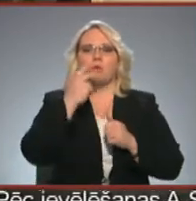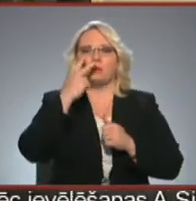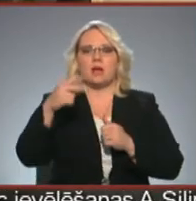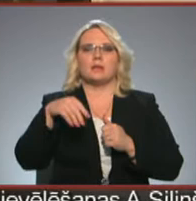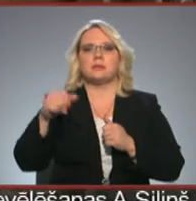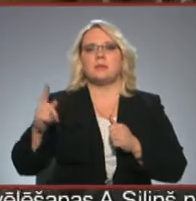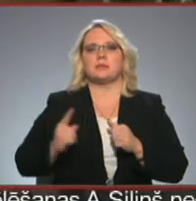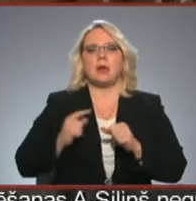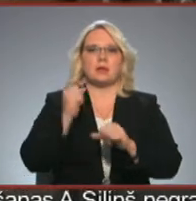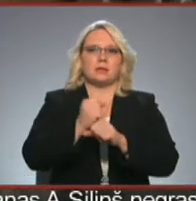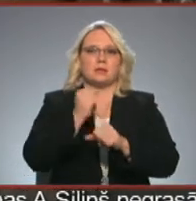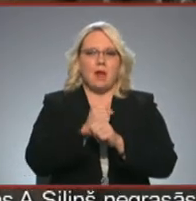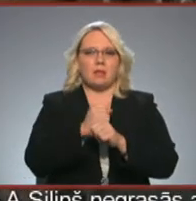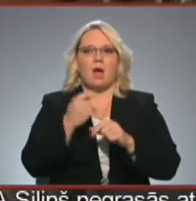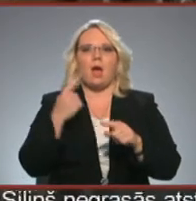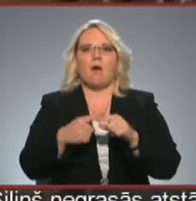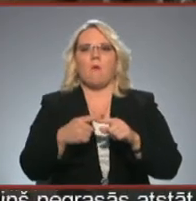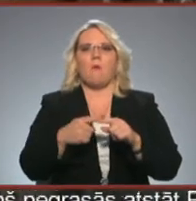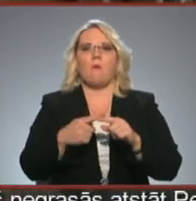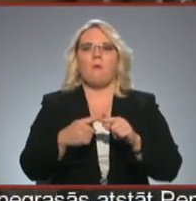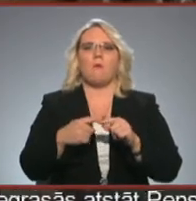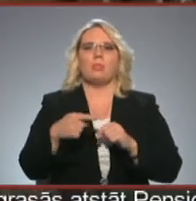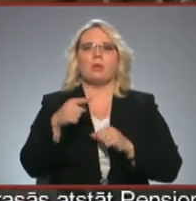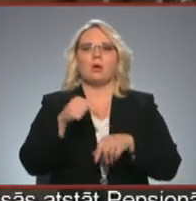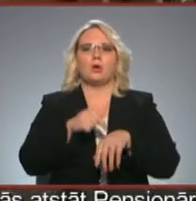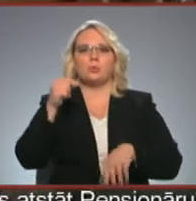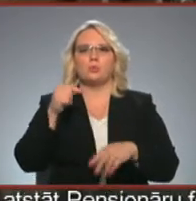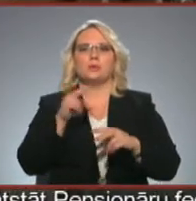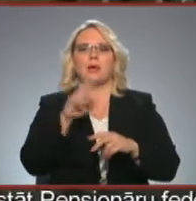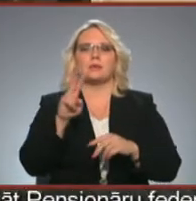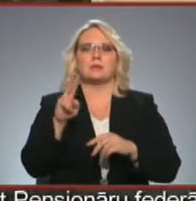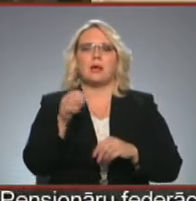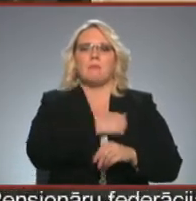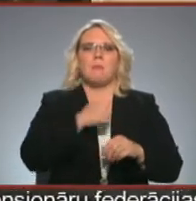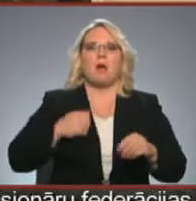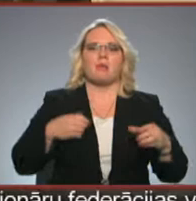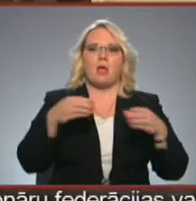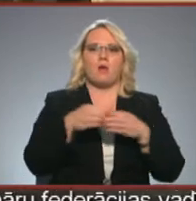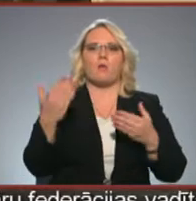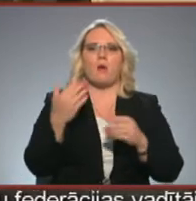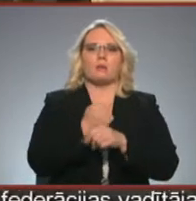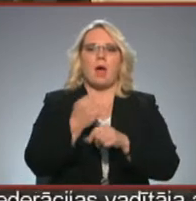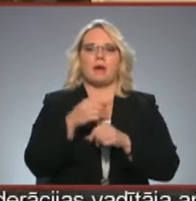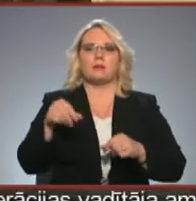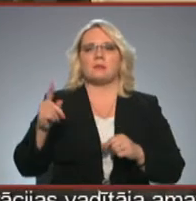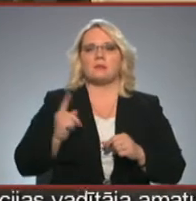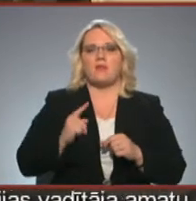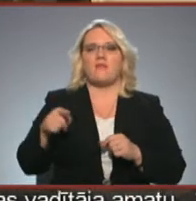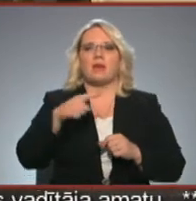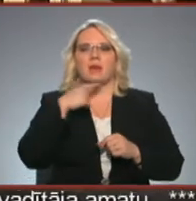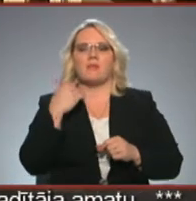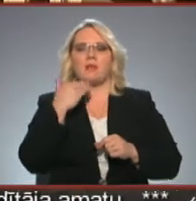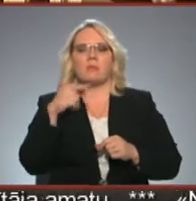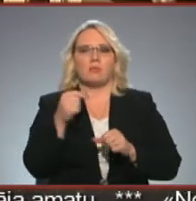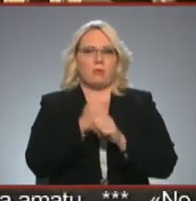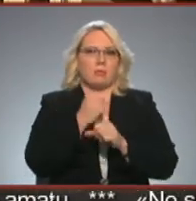zemesarģi strādā, tad viņi mēs to pārējo var redzēt un just, kas ir bataljons, ko dara zemesargu un vai viņi to grib vai negrib paši